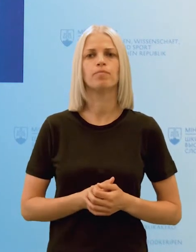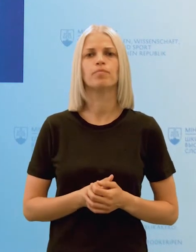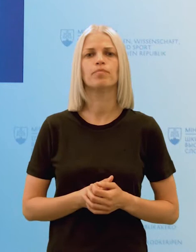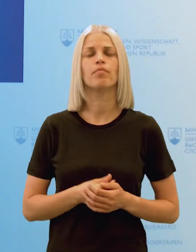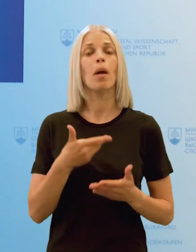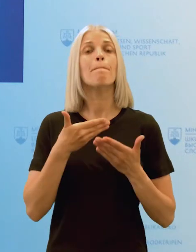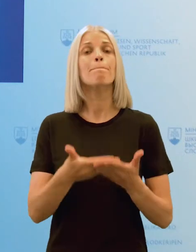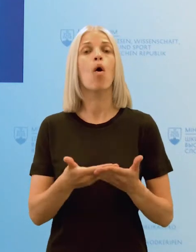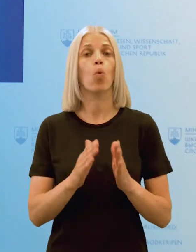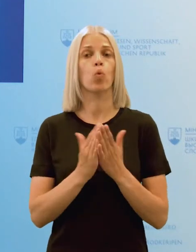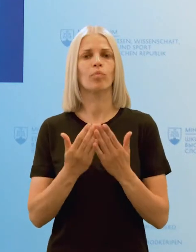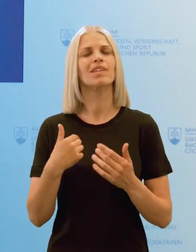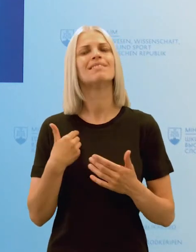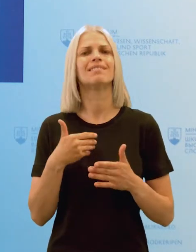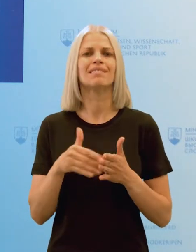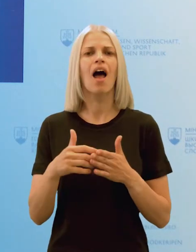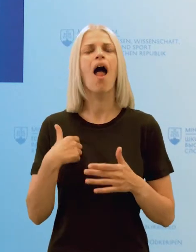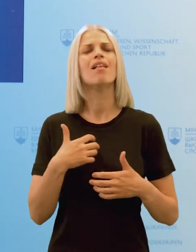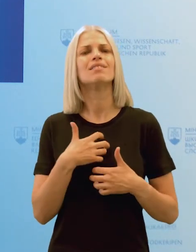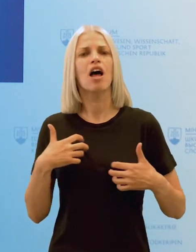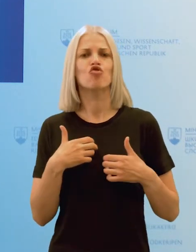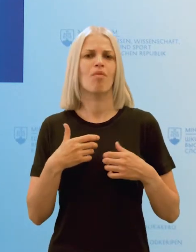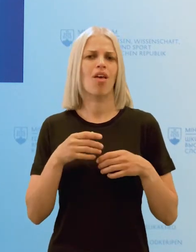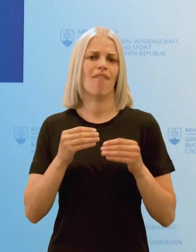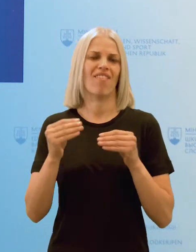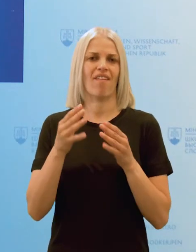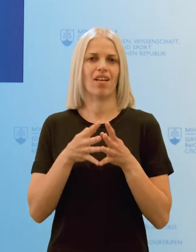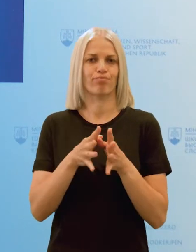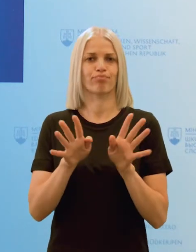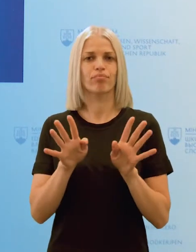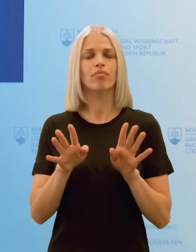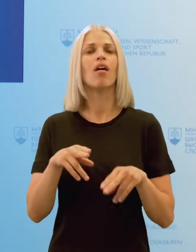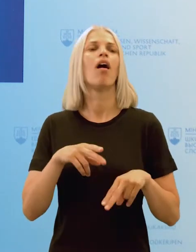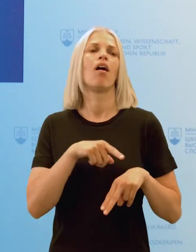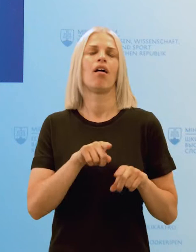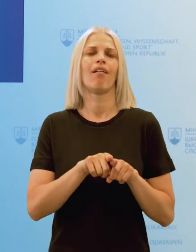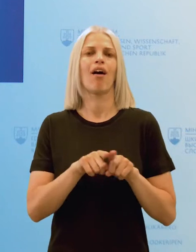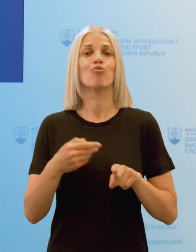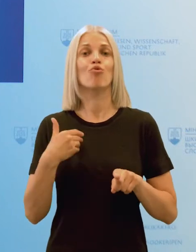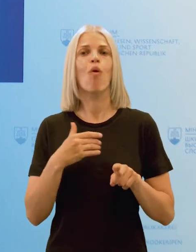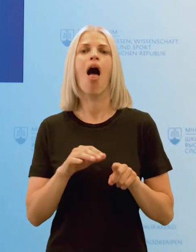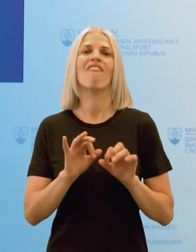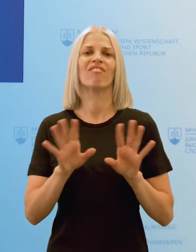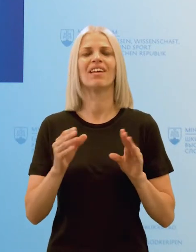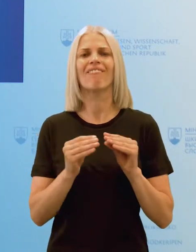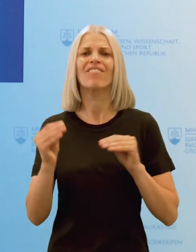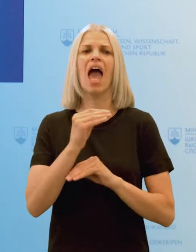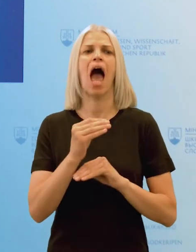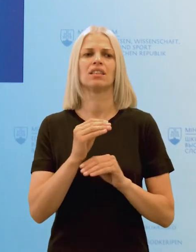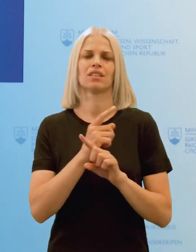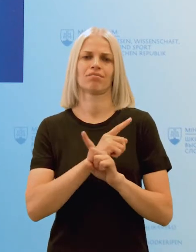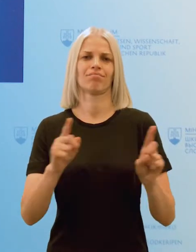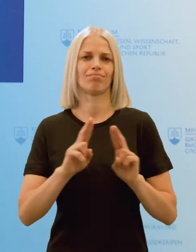Ponuku učebníc sa stále snažíme rozširovať, a tak školám dať širšie možnosti pri výbere čo najkvalitnejších